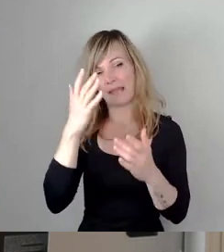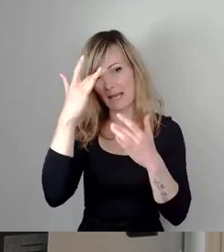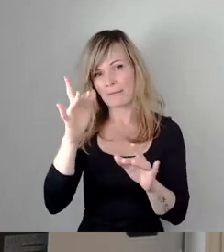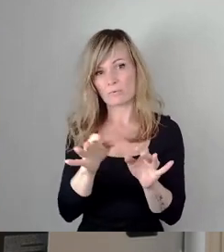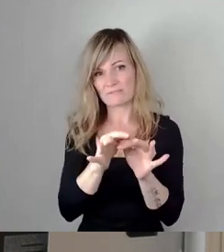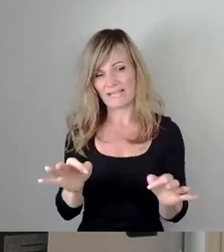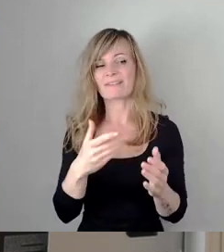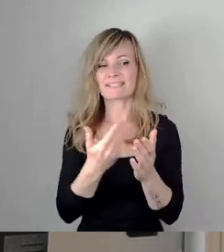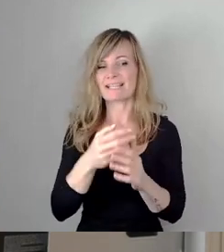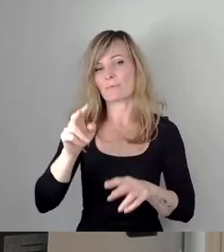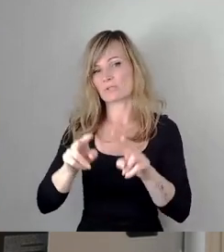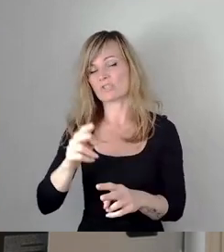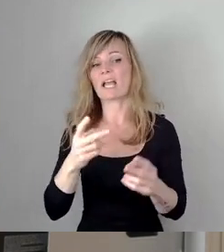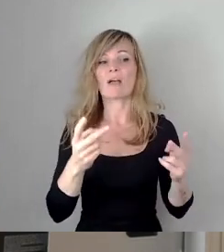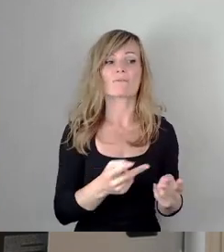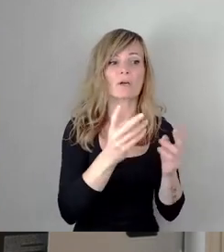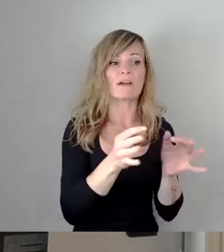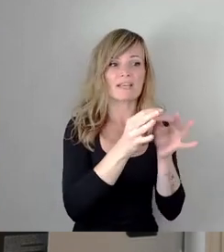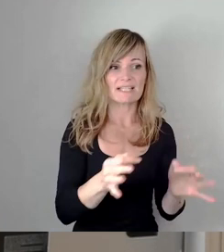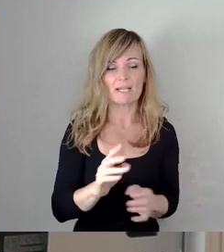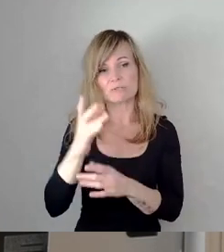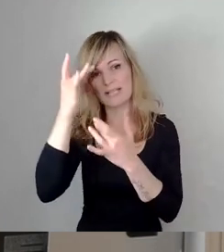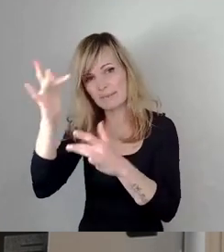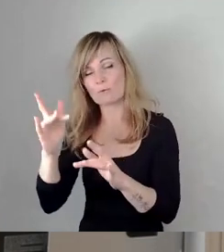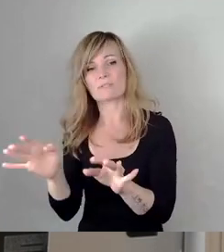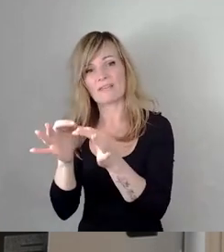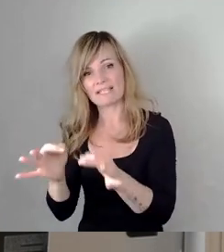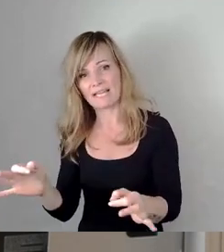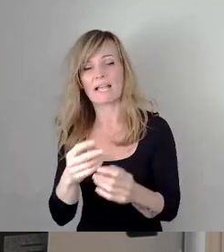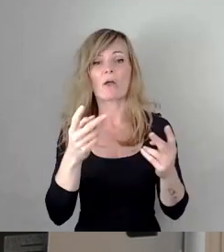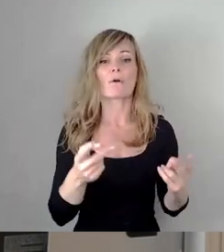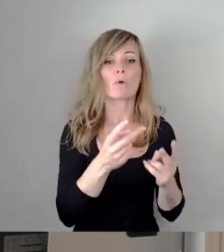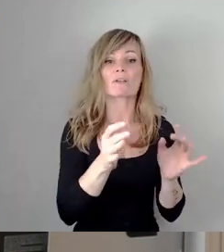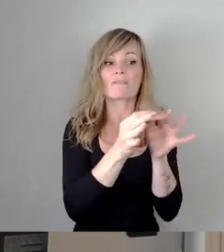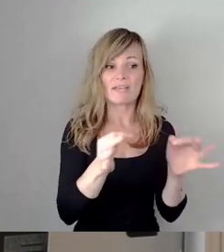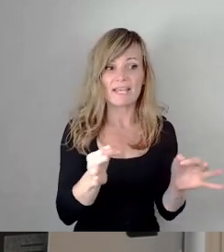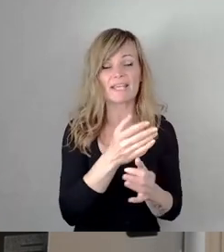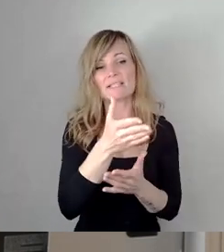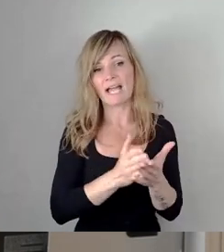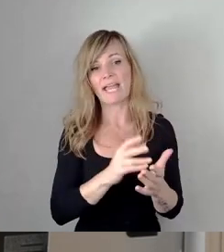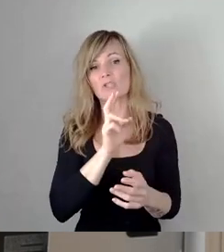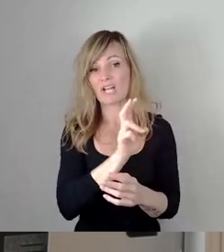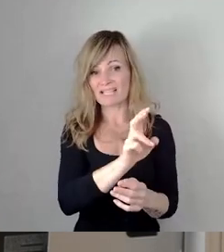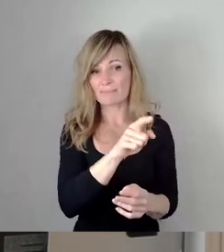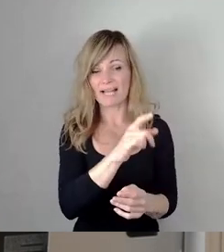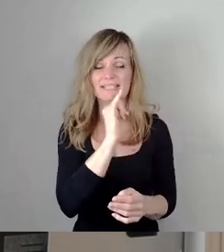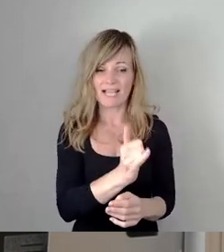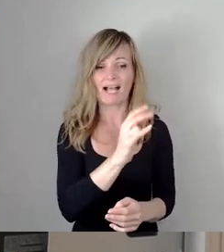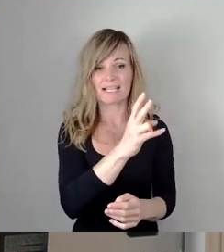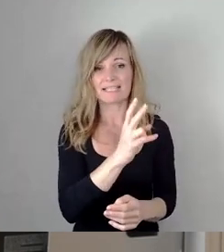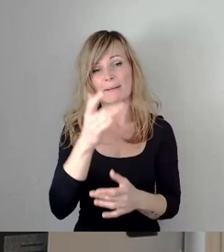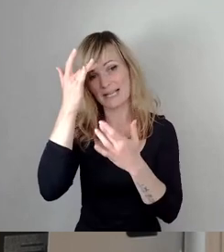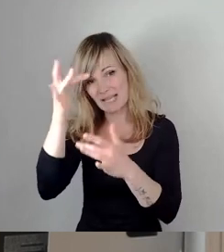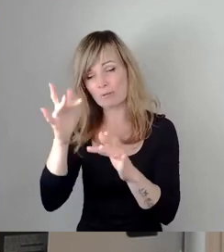Unterschied zwischen Förderfähigkeit und Genehmigungsfähigkeit. Förderfähig ist der Teil Straßenbahn, das ist richtig. Aber was die Genehmigungsfähigkeit